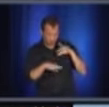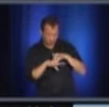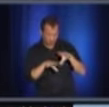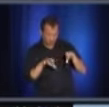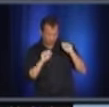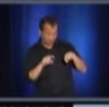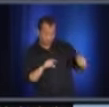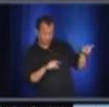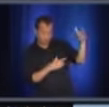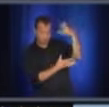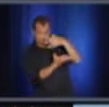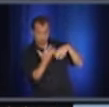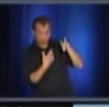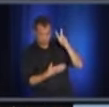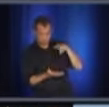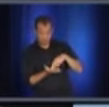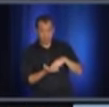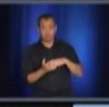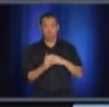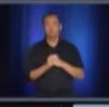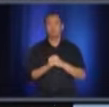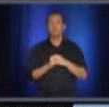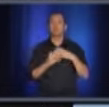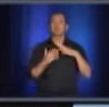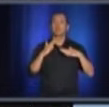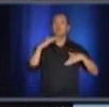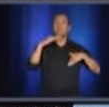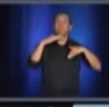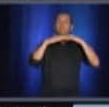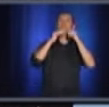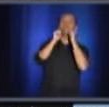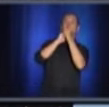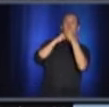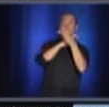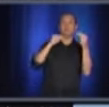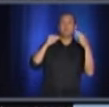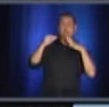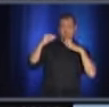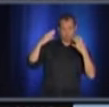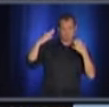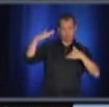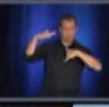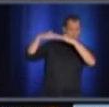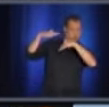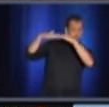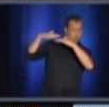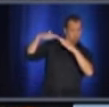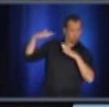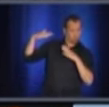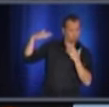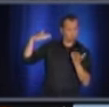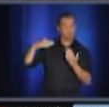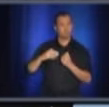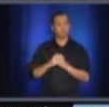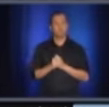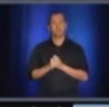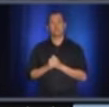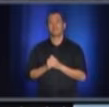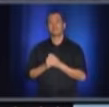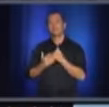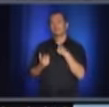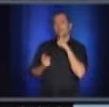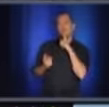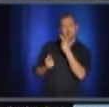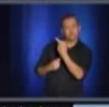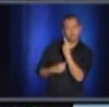Est-ce qu'il y a un plafond à ne pas atteindre, disons, dans les prochaines semaines, les prochains mois pour vous? J'étais sûr que vous alliez me poser la question. Je ne sais pas